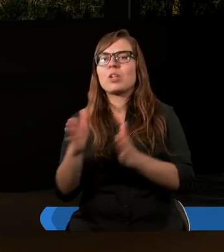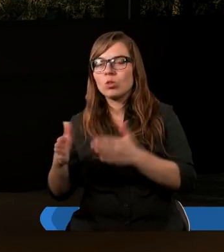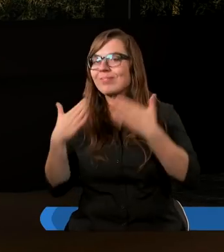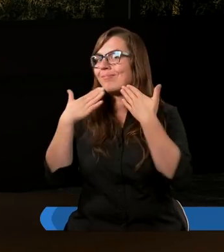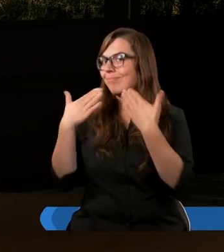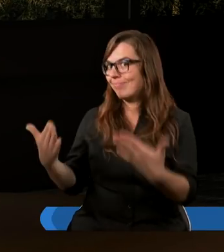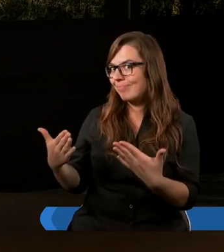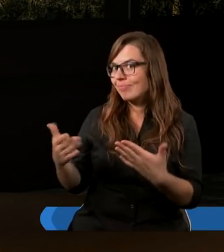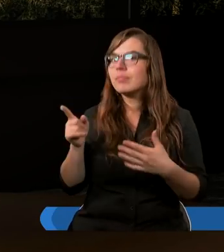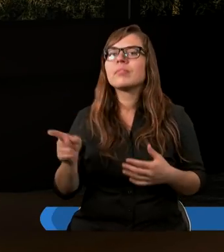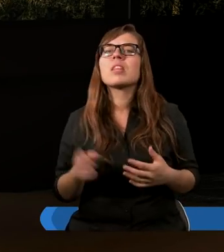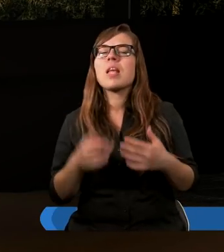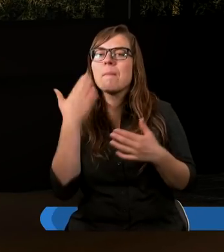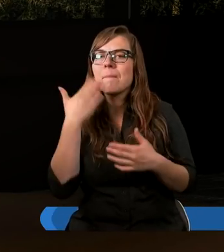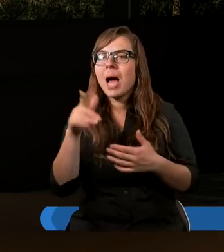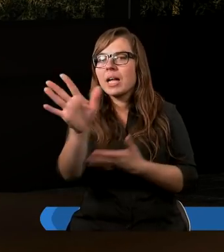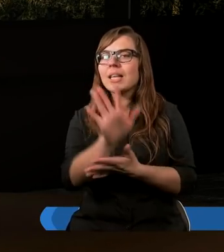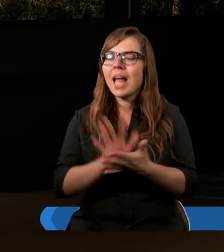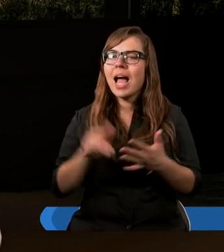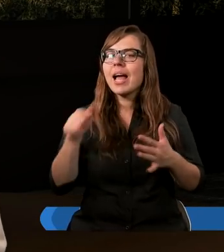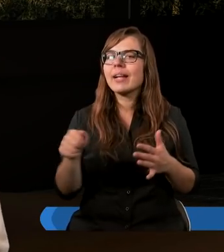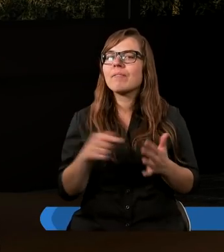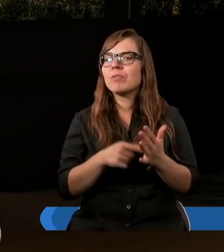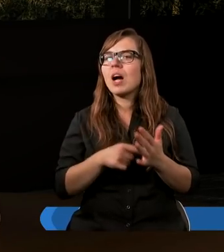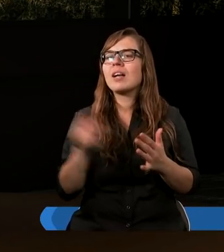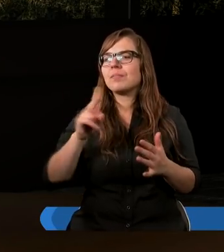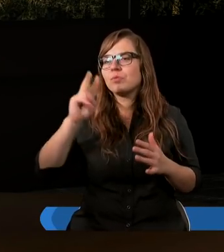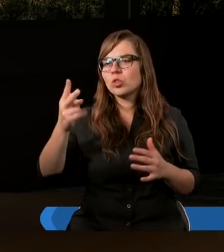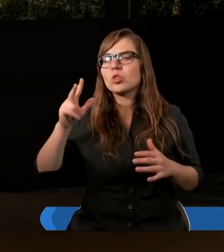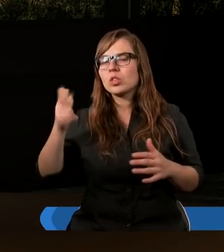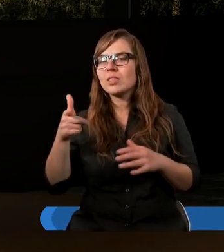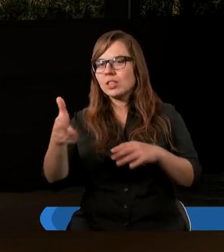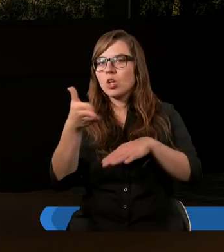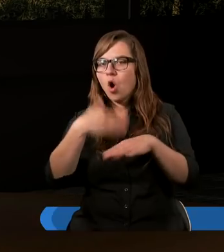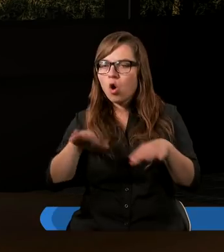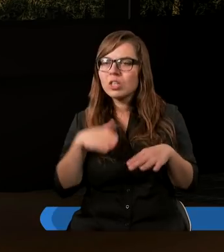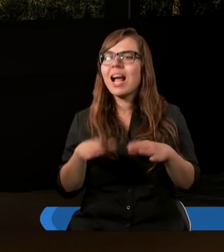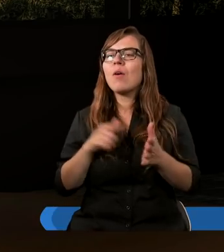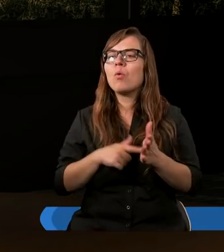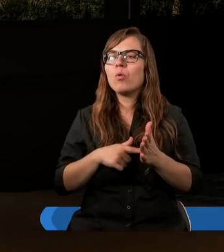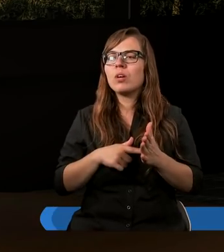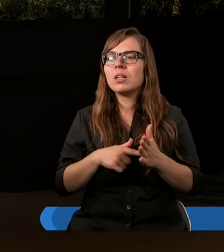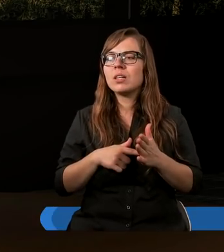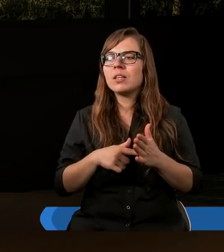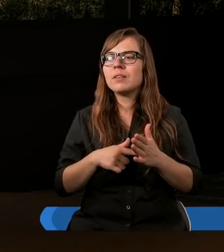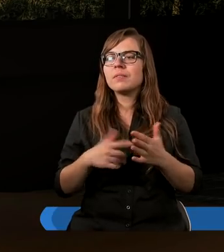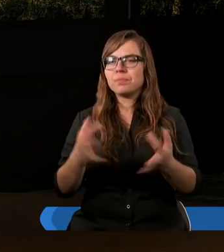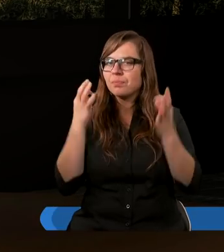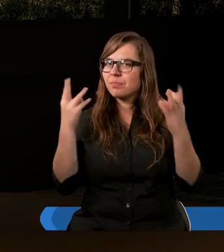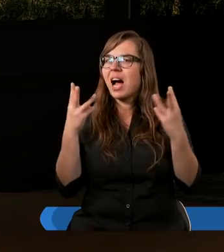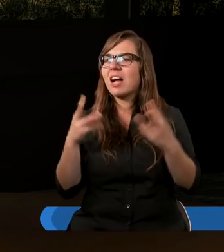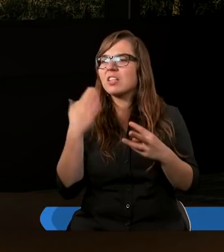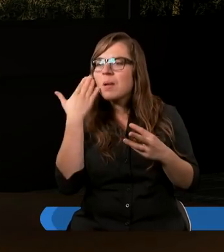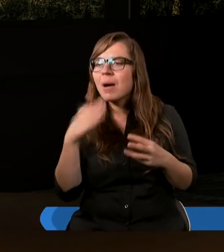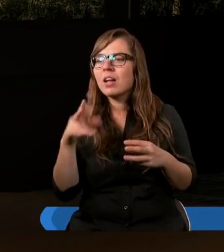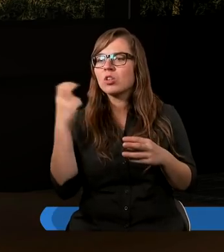Dziękuję bardzo. Ten tekst no właśnie i z drugiego i trzeciego rozdziału wymownie, jest